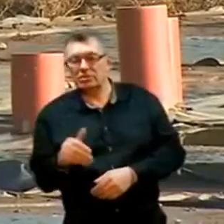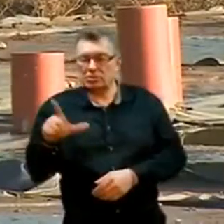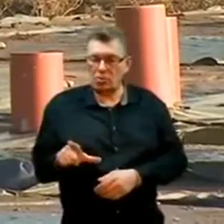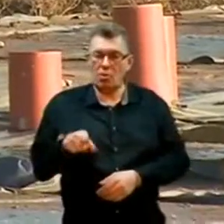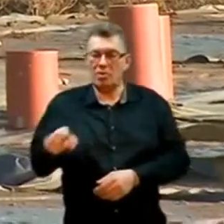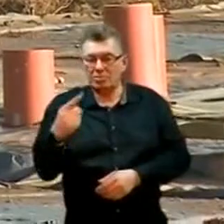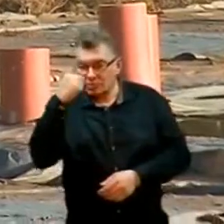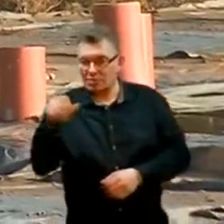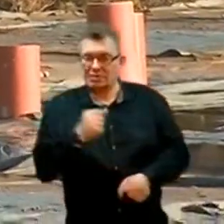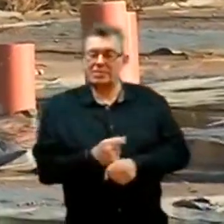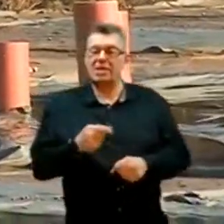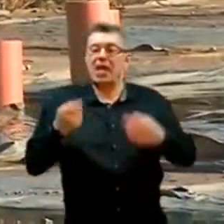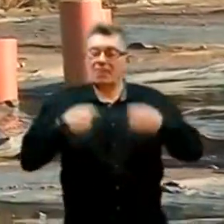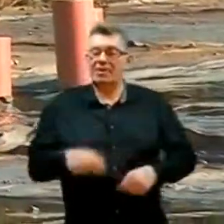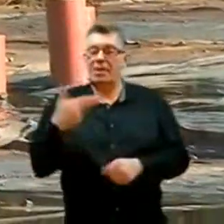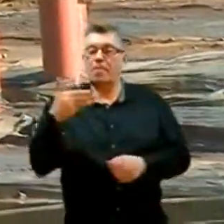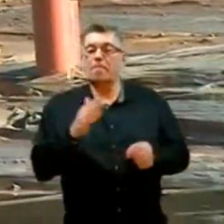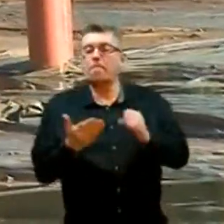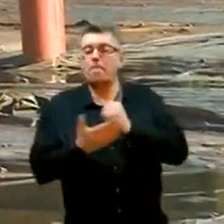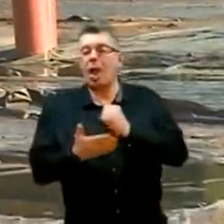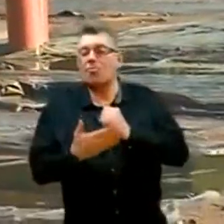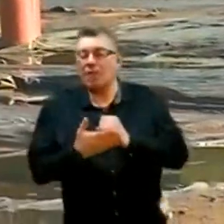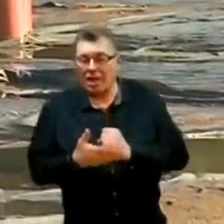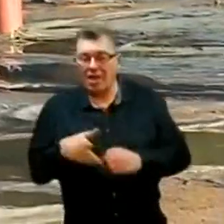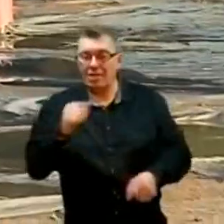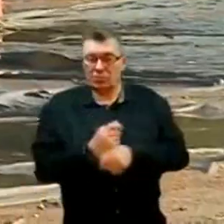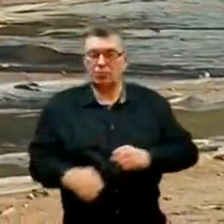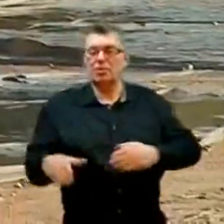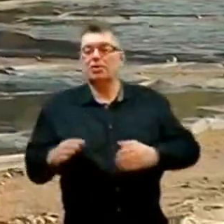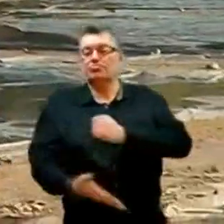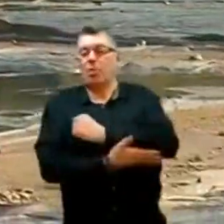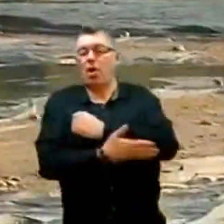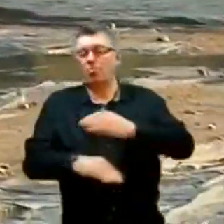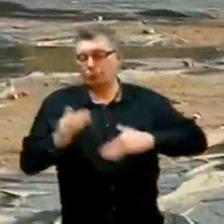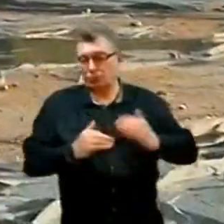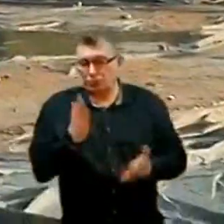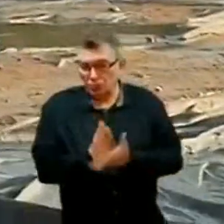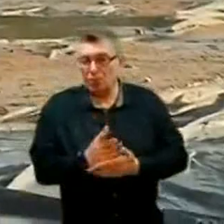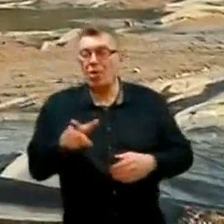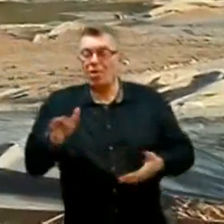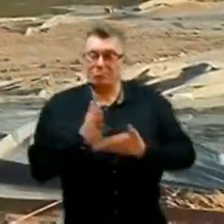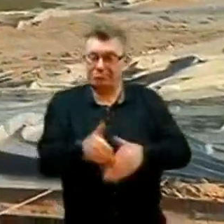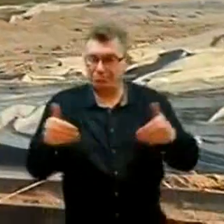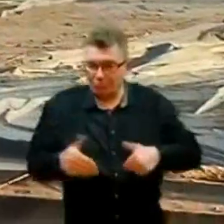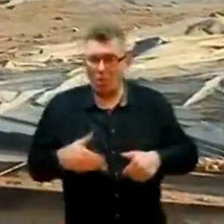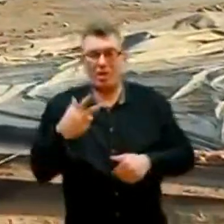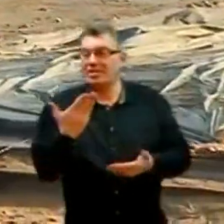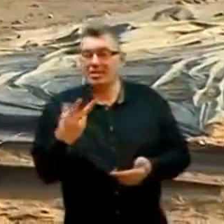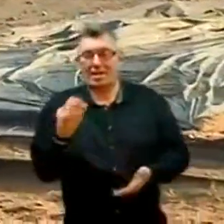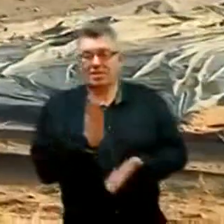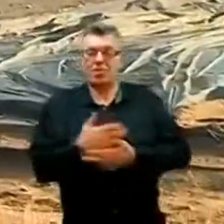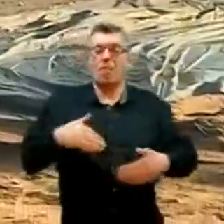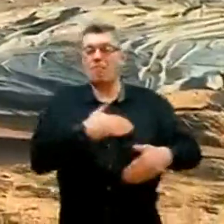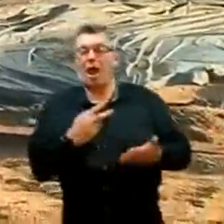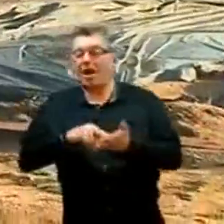hospicjum powstaje w Makówce koło Narbi. Fundamenty już są. Budowę można wspierać nie tylko na balu, ale także podarowując jeden procent